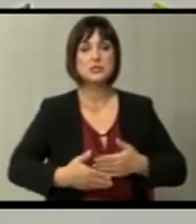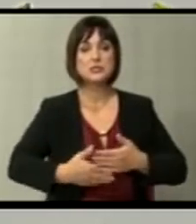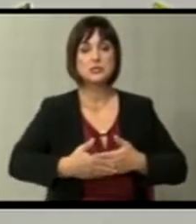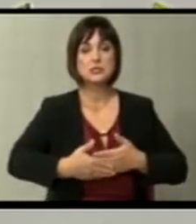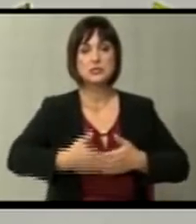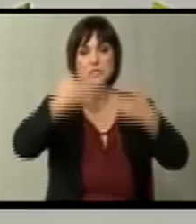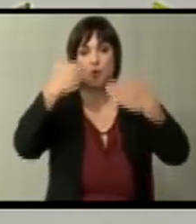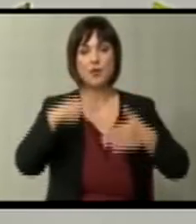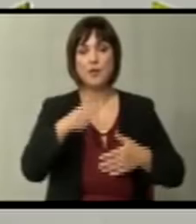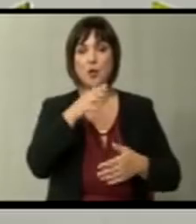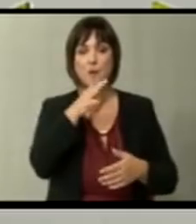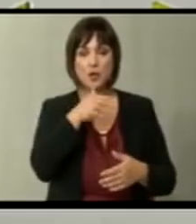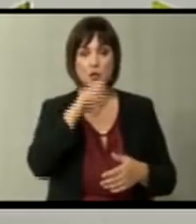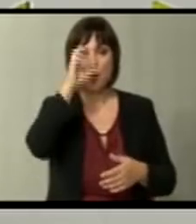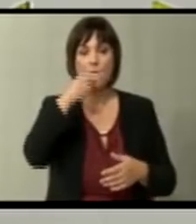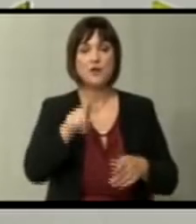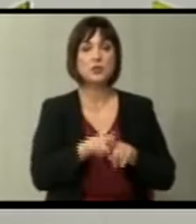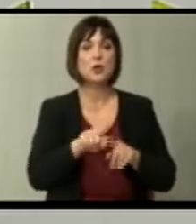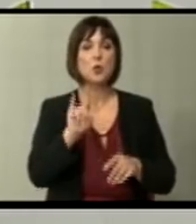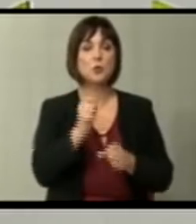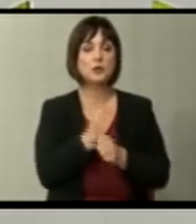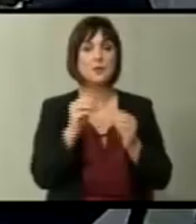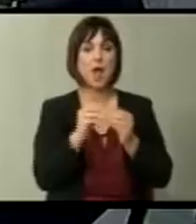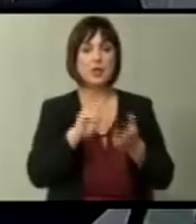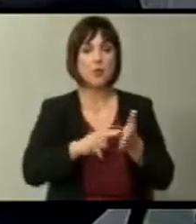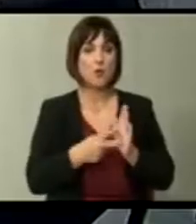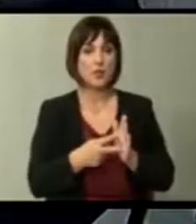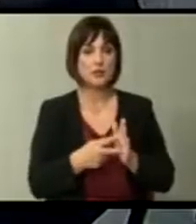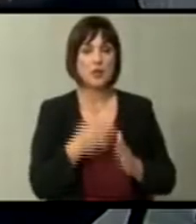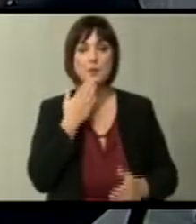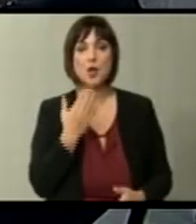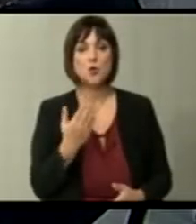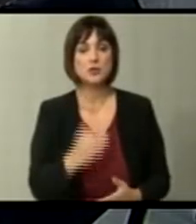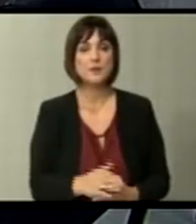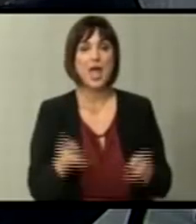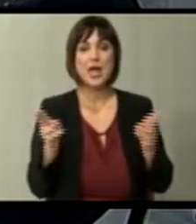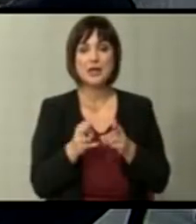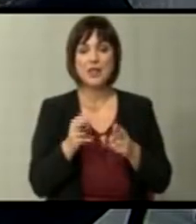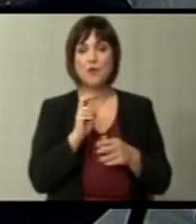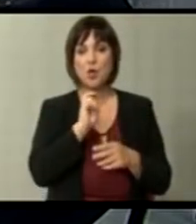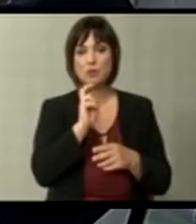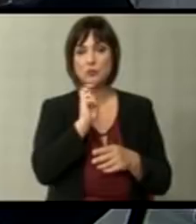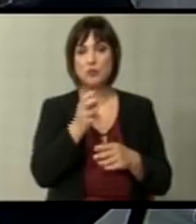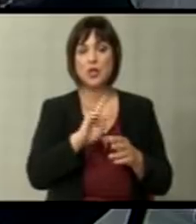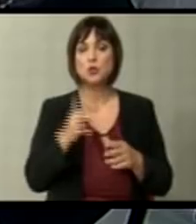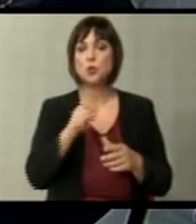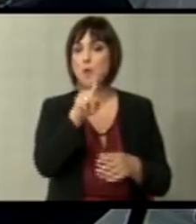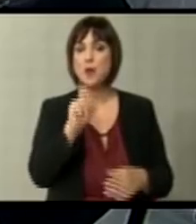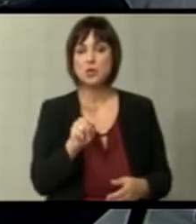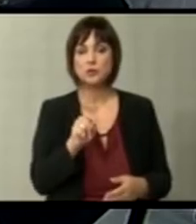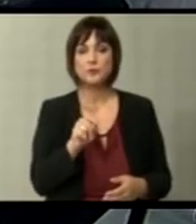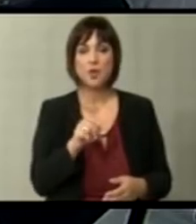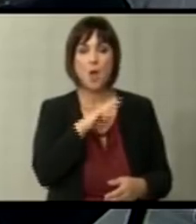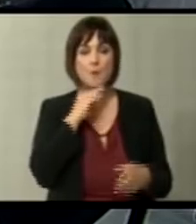Македонија и Бугарија. Ово као утба да го испланираја. Благодарам. Кратко ли ја ти коментирате или да одиме на другите прашања?